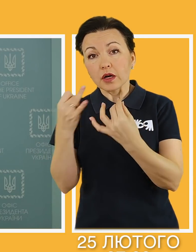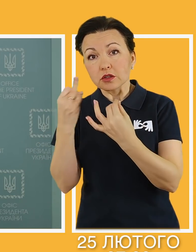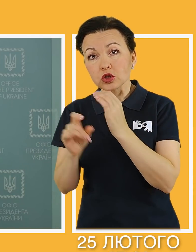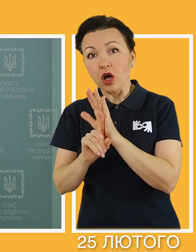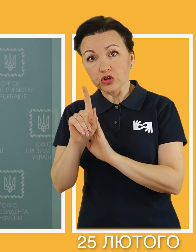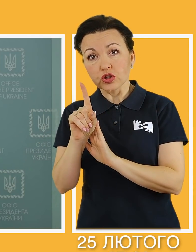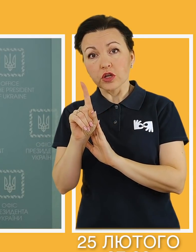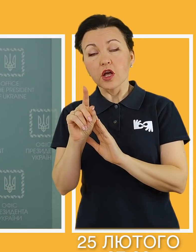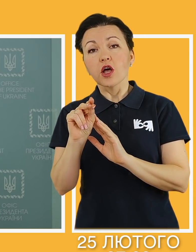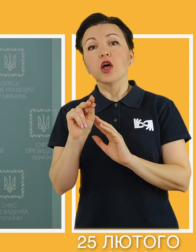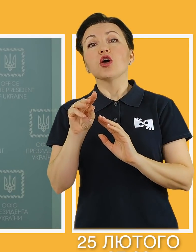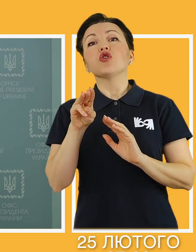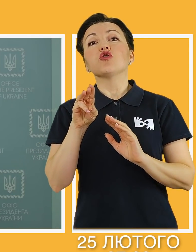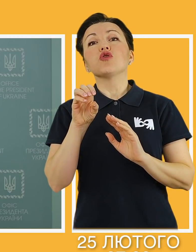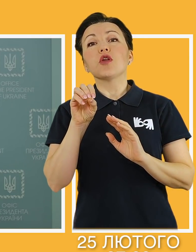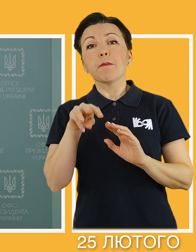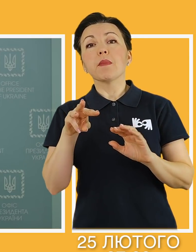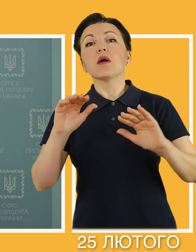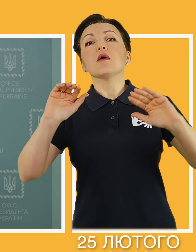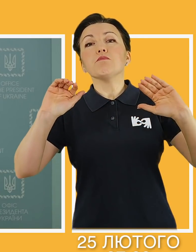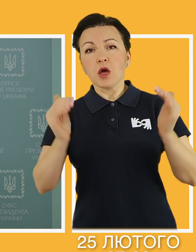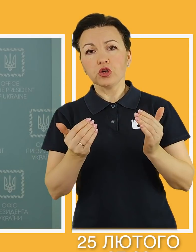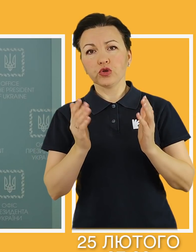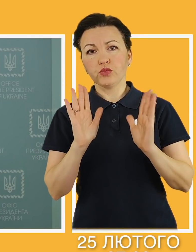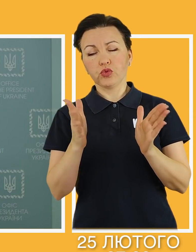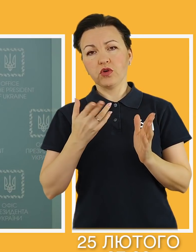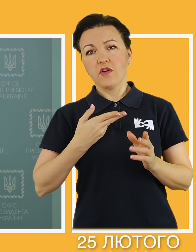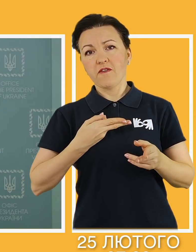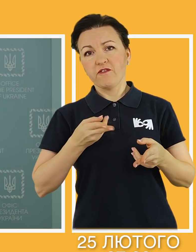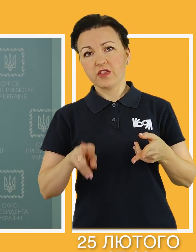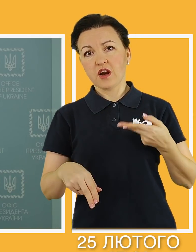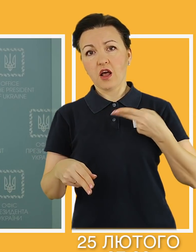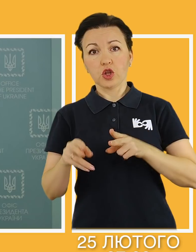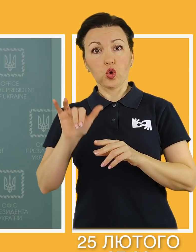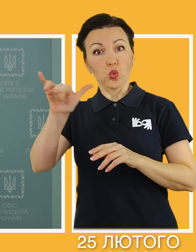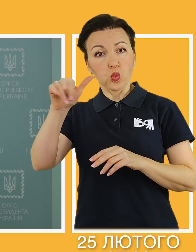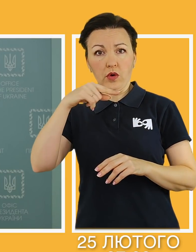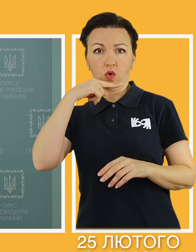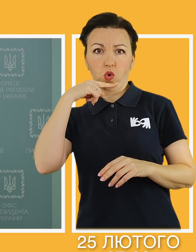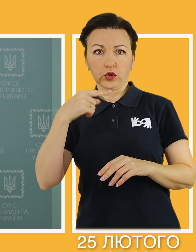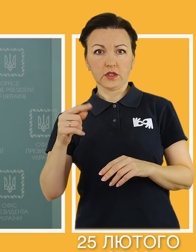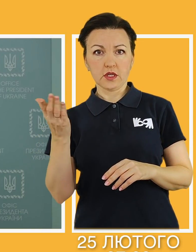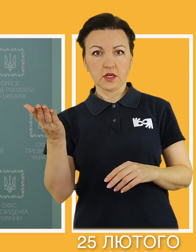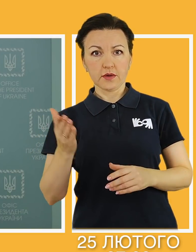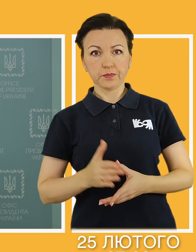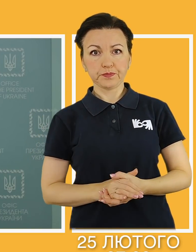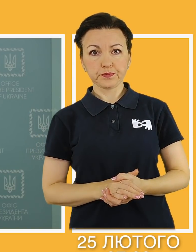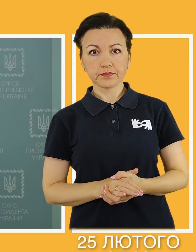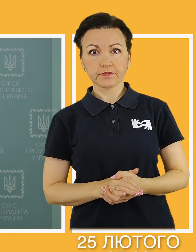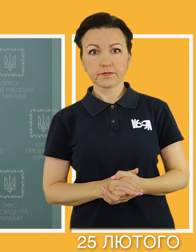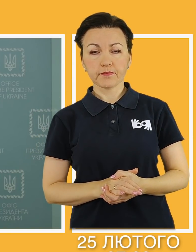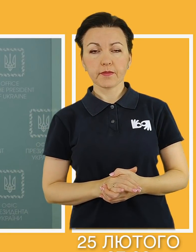розмова почнеться, тим меншими будуть втрати самої Росії.